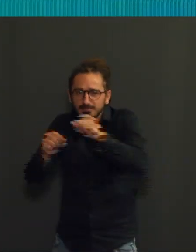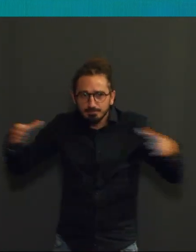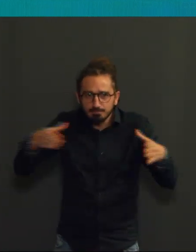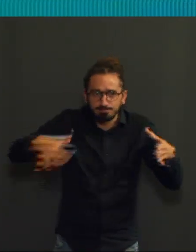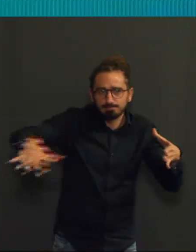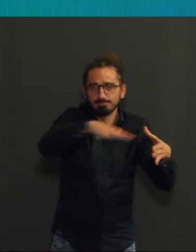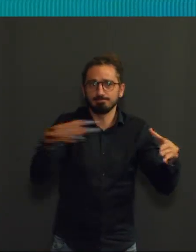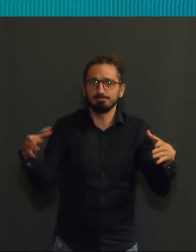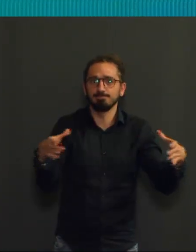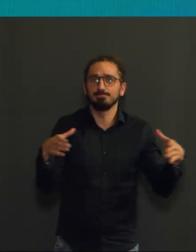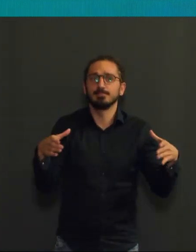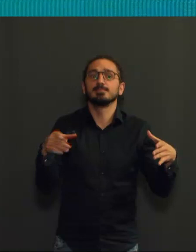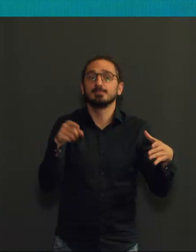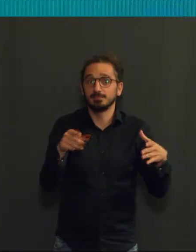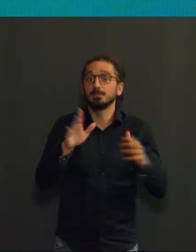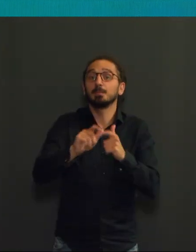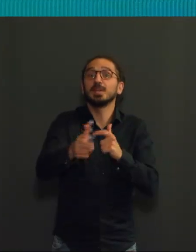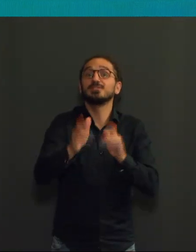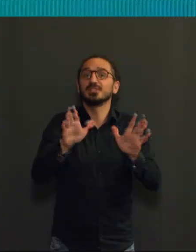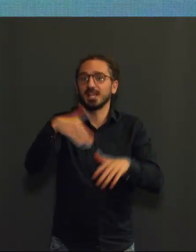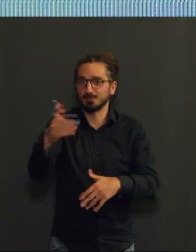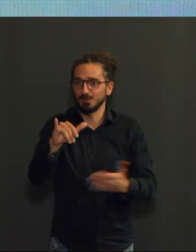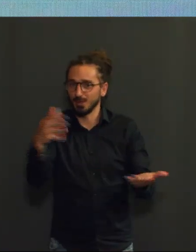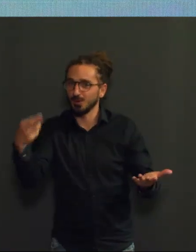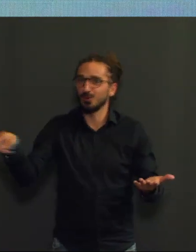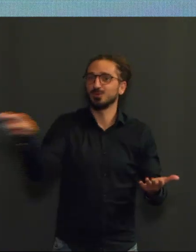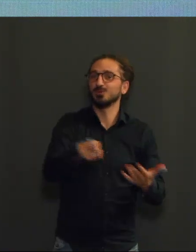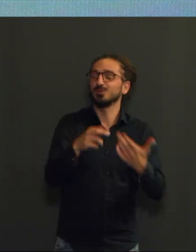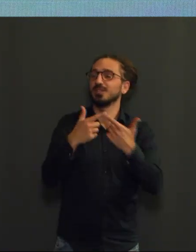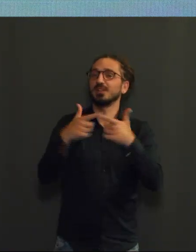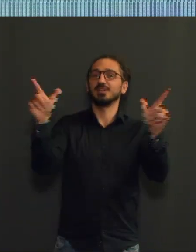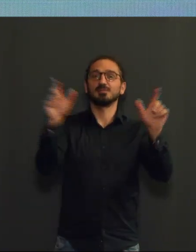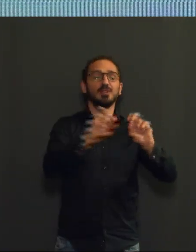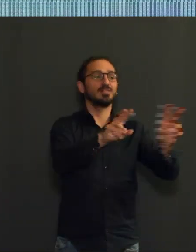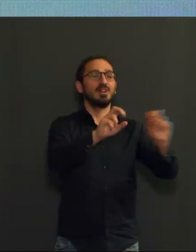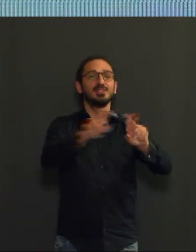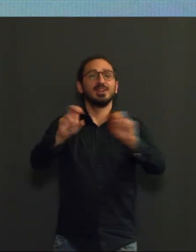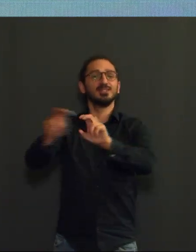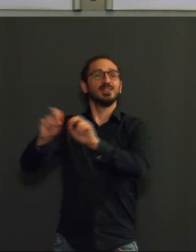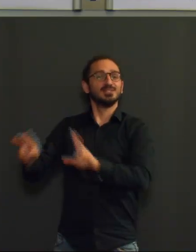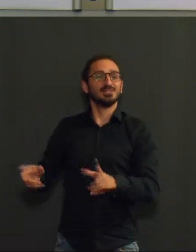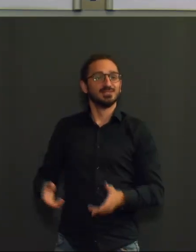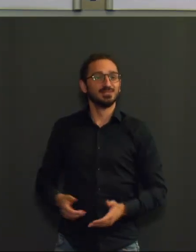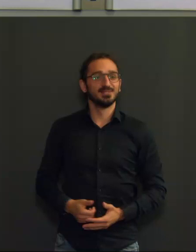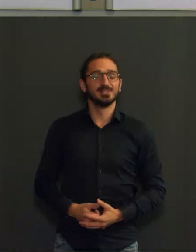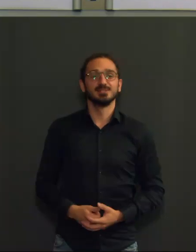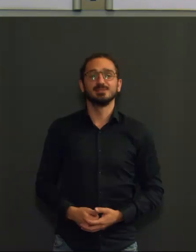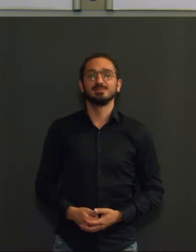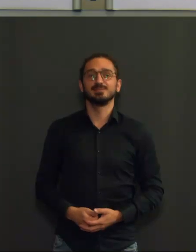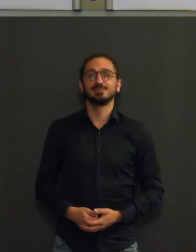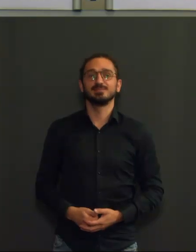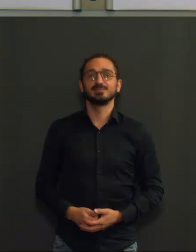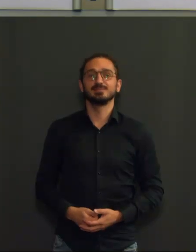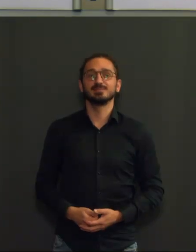plus libre et plus sûre. Et en la matière, une fois encore, les aînés nous